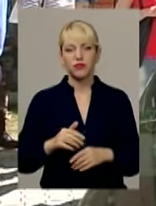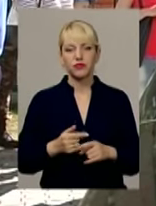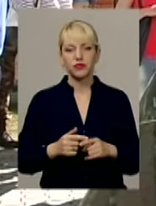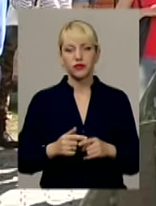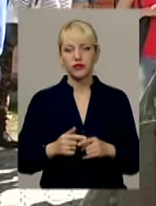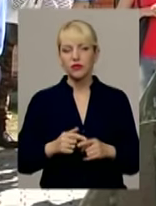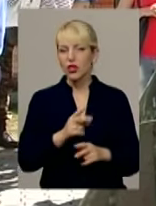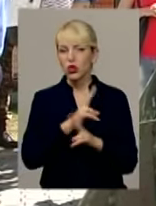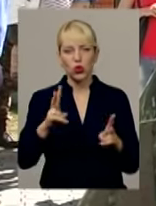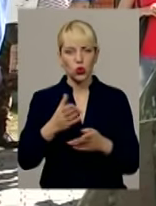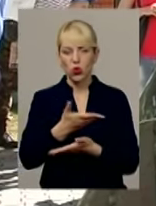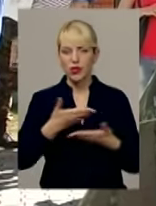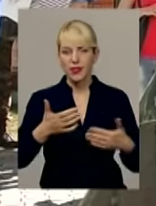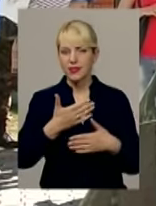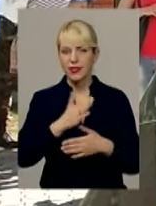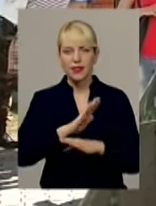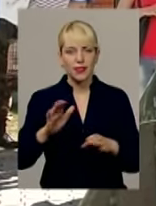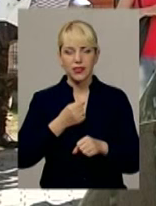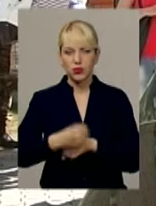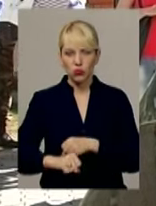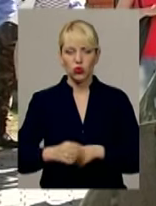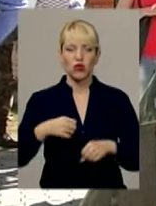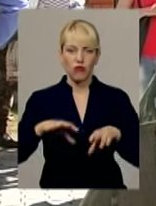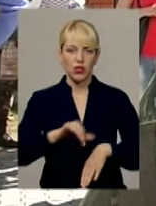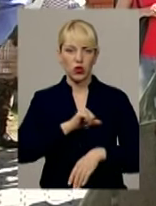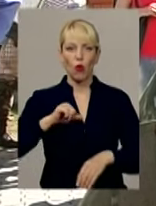Ніхто нас не змушував. Вирішили добровільно.